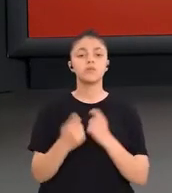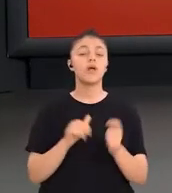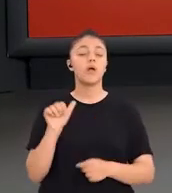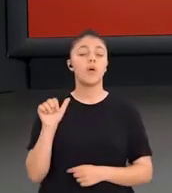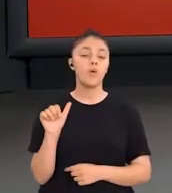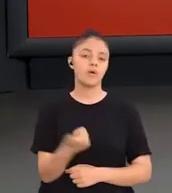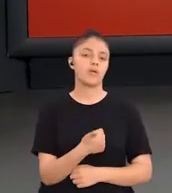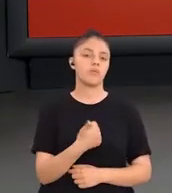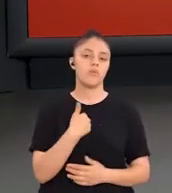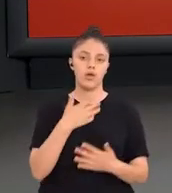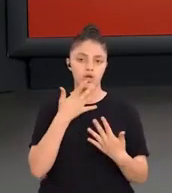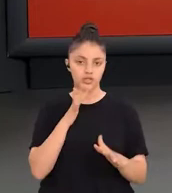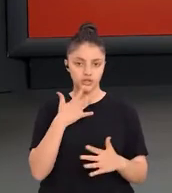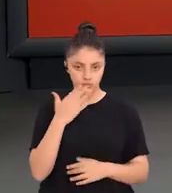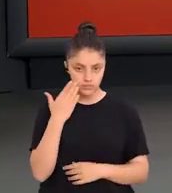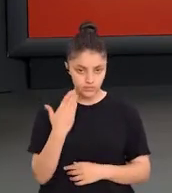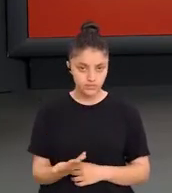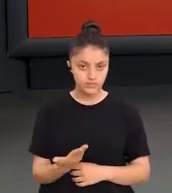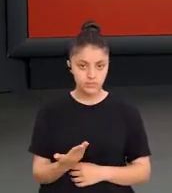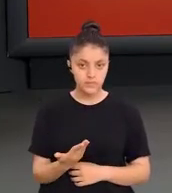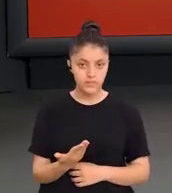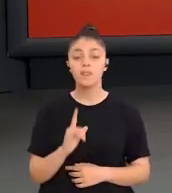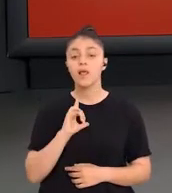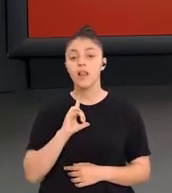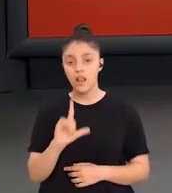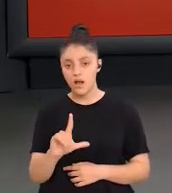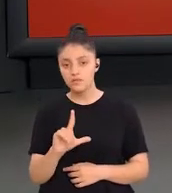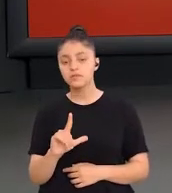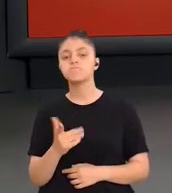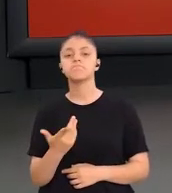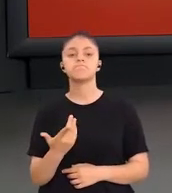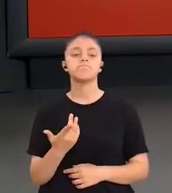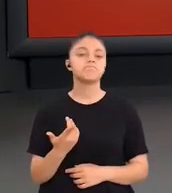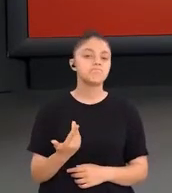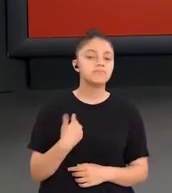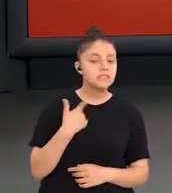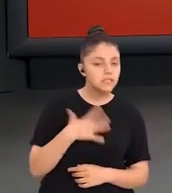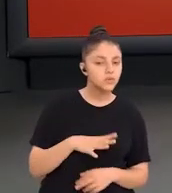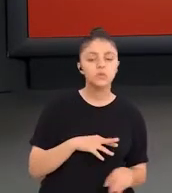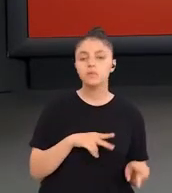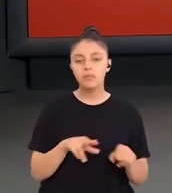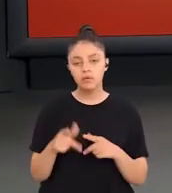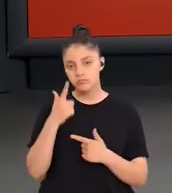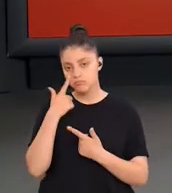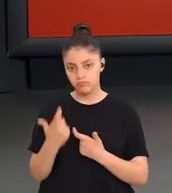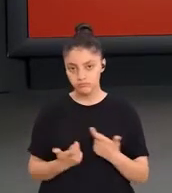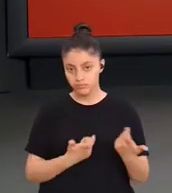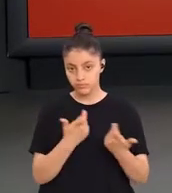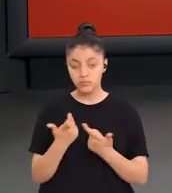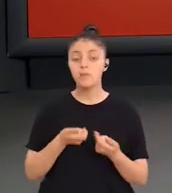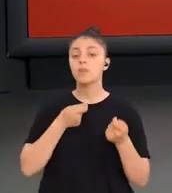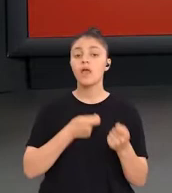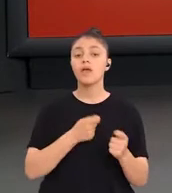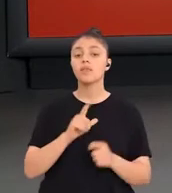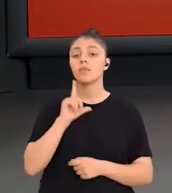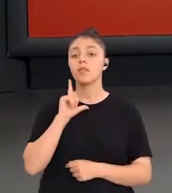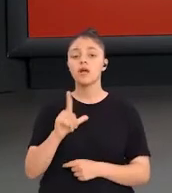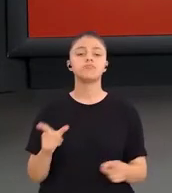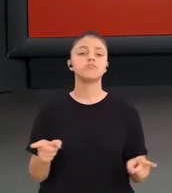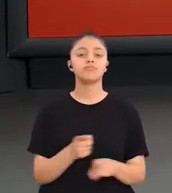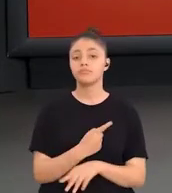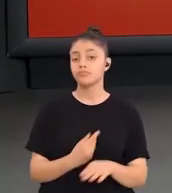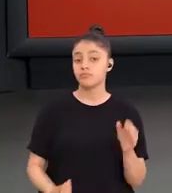en kritik aşaması olarak tanımlayabileceğimiz ihtiyaç ya da gereksinimlerin analizi. Eğitim